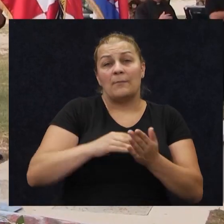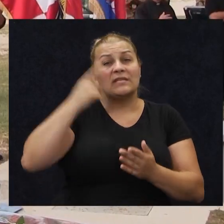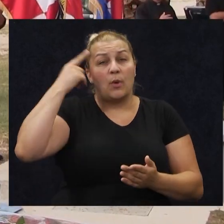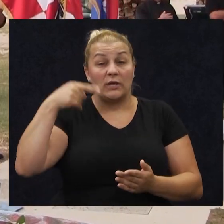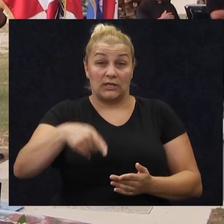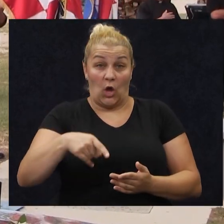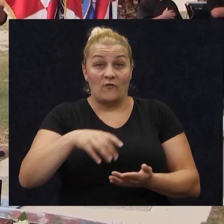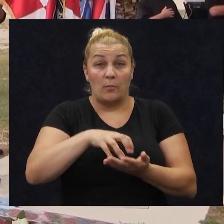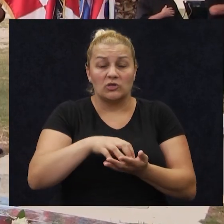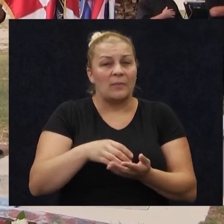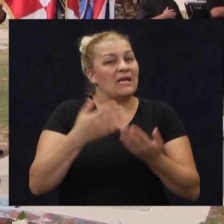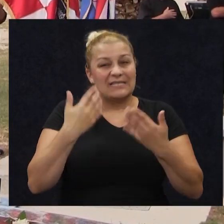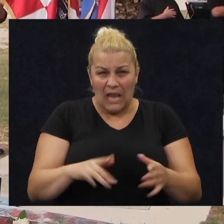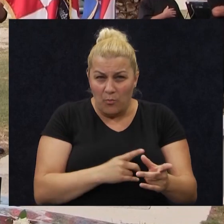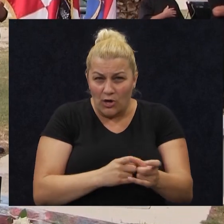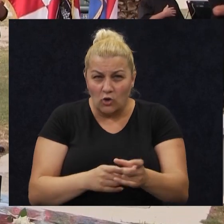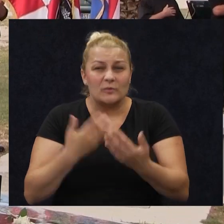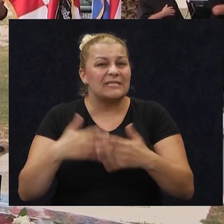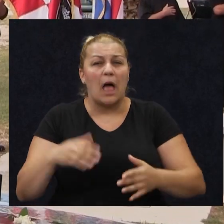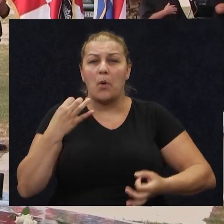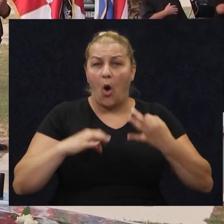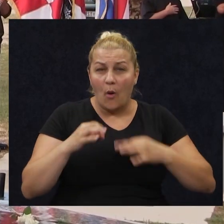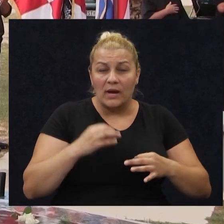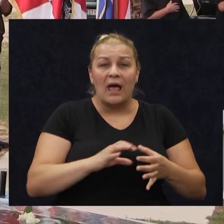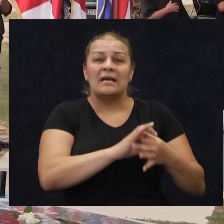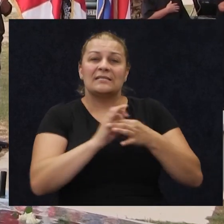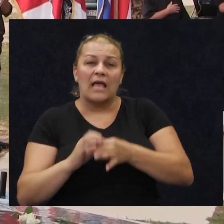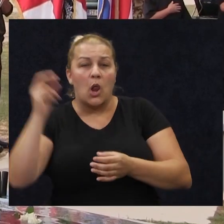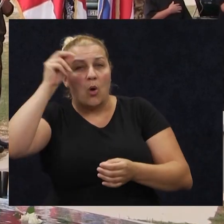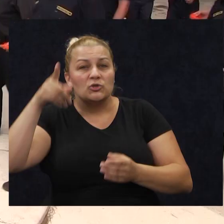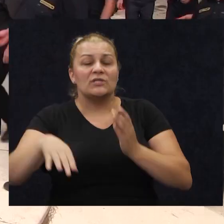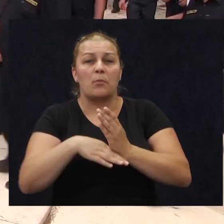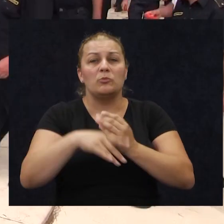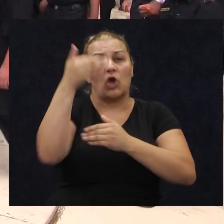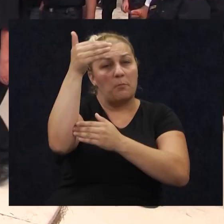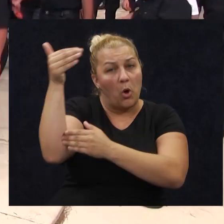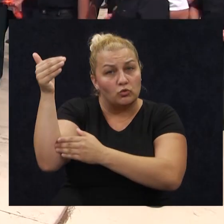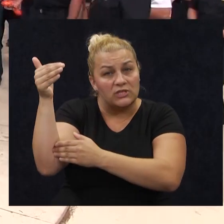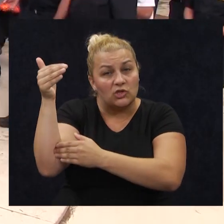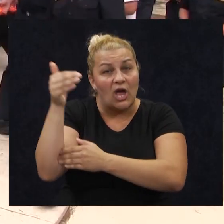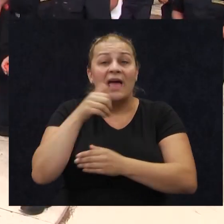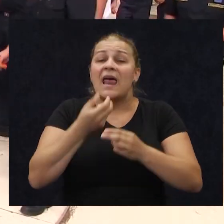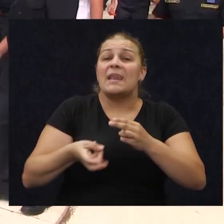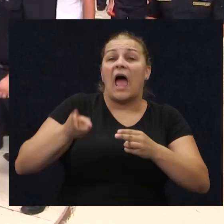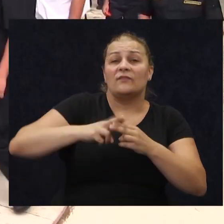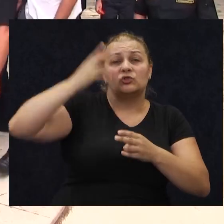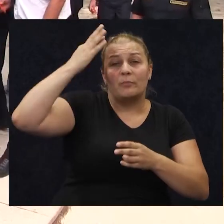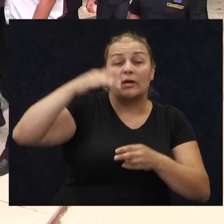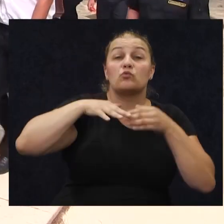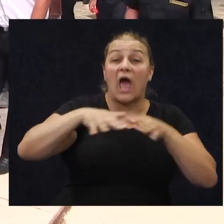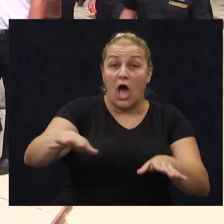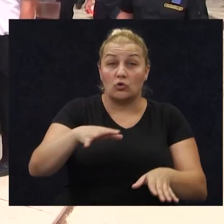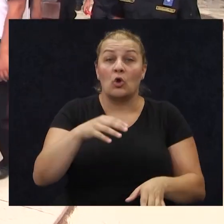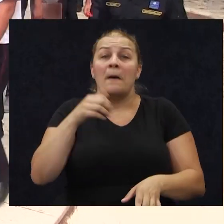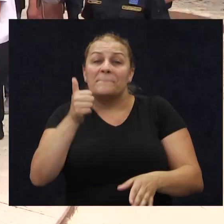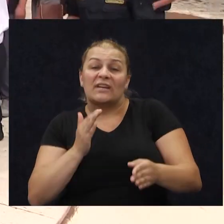postrojba iako slabo nauružna i još slabije opremljena u stalnu pomoć općenskih vlas i poduzeća i drugih organizacija, a po najviše uz brigu samog naroda prva